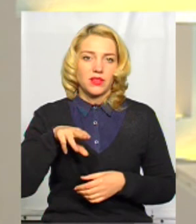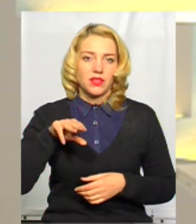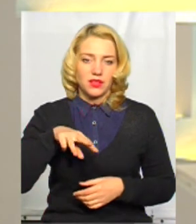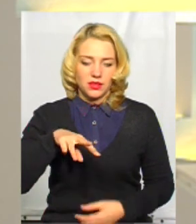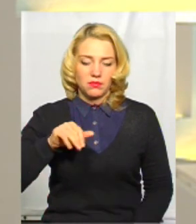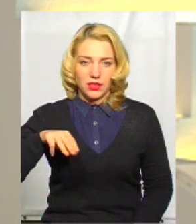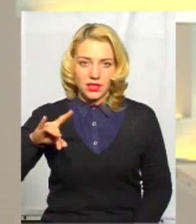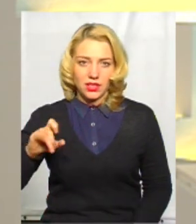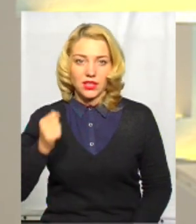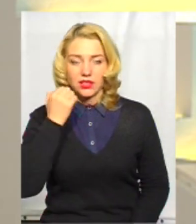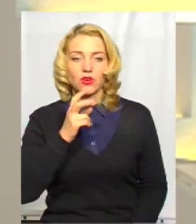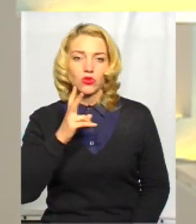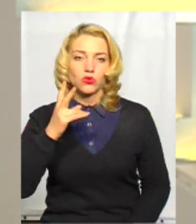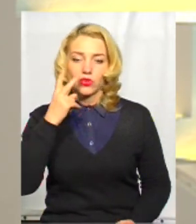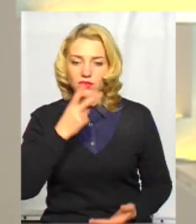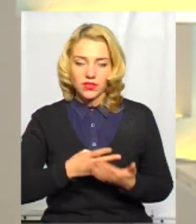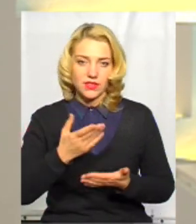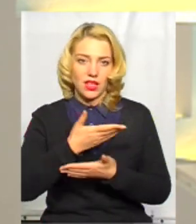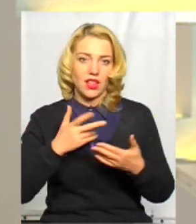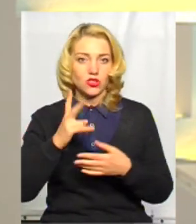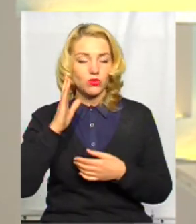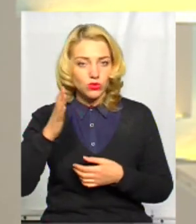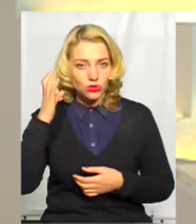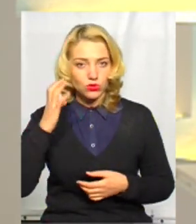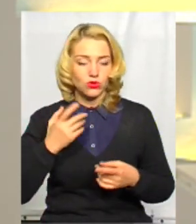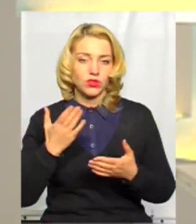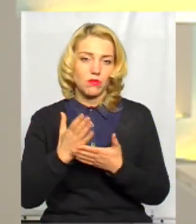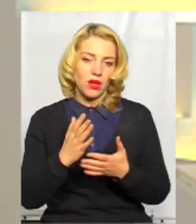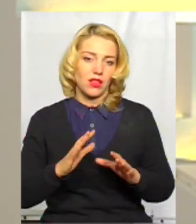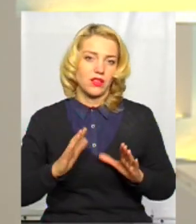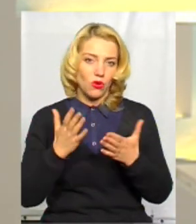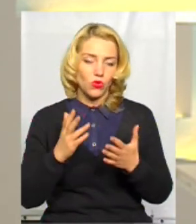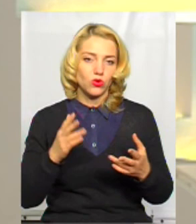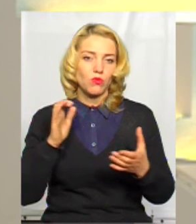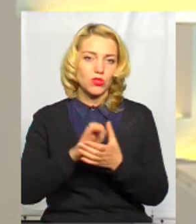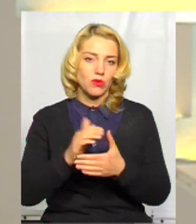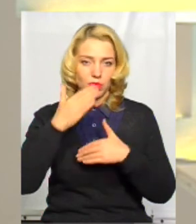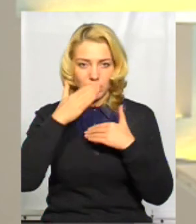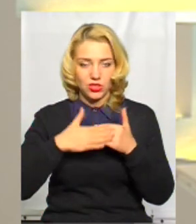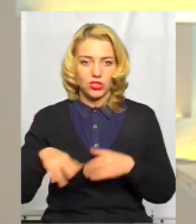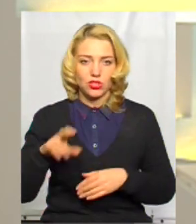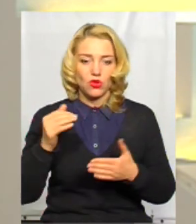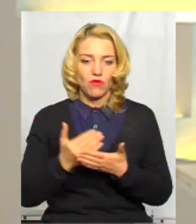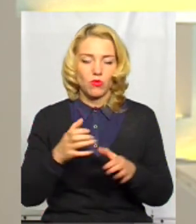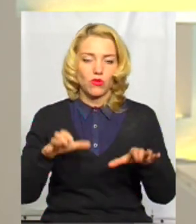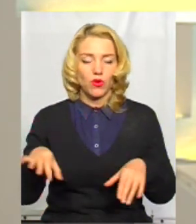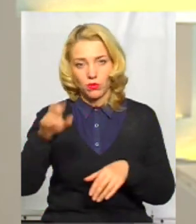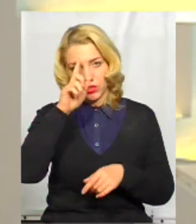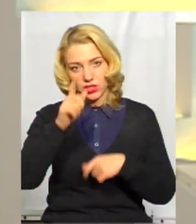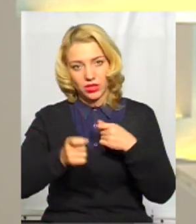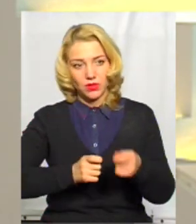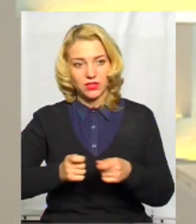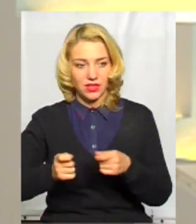Дякую всім, хто нас дивився і буде слухати. Сьогодні мали нагоду познайомитись ближче із новим головою Хмельницької обласної державної